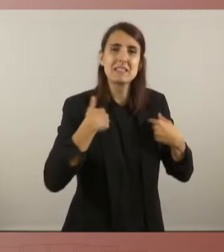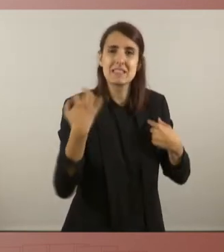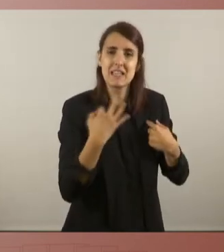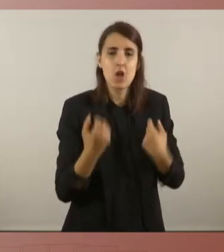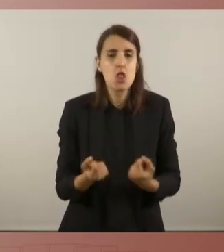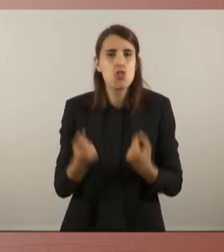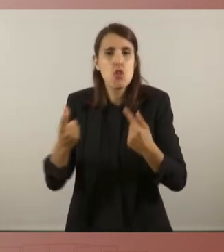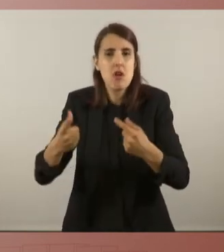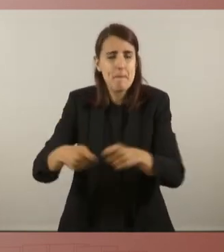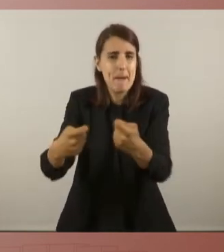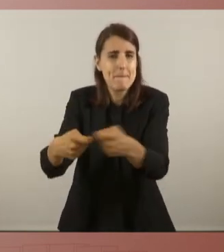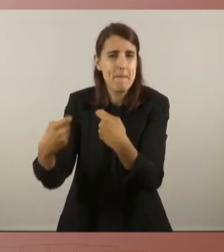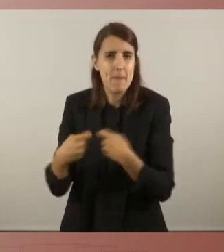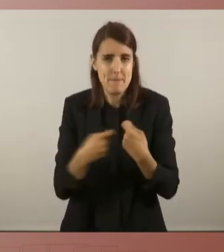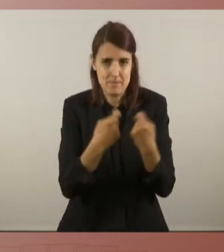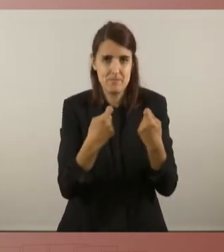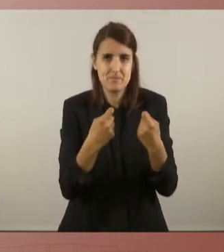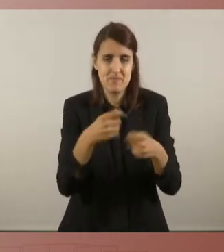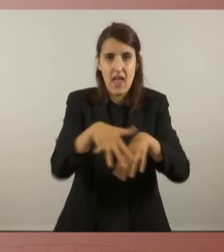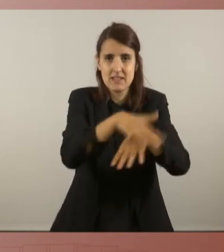inestabilitat en l'Estat i en el règim.